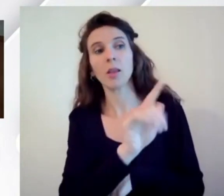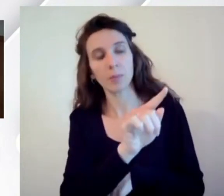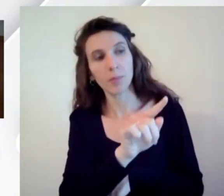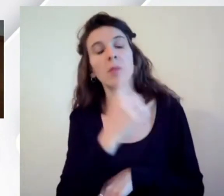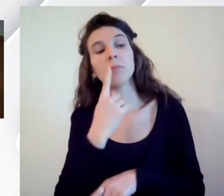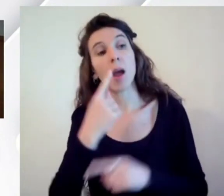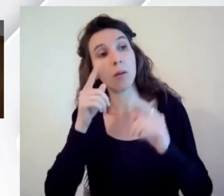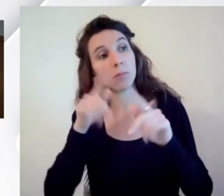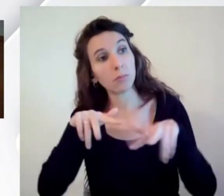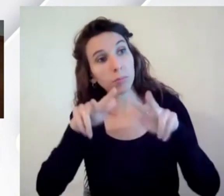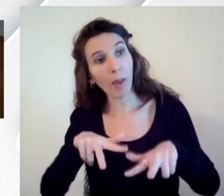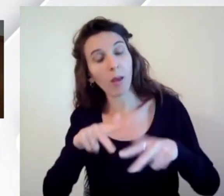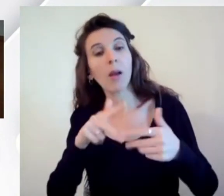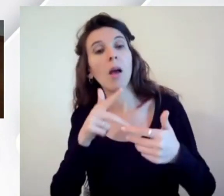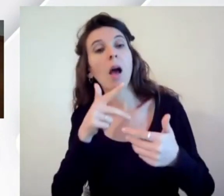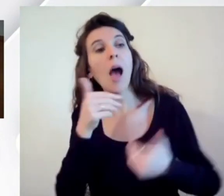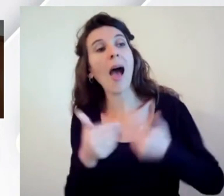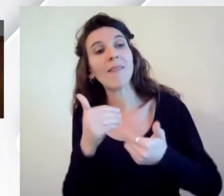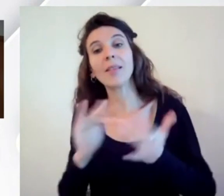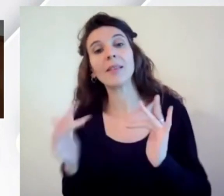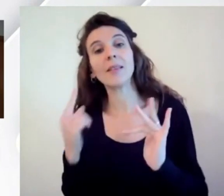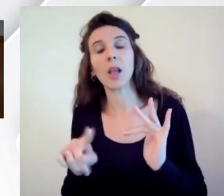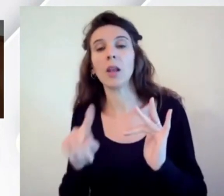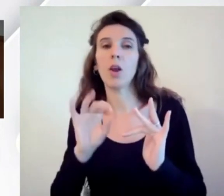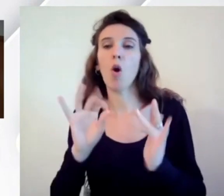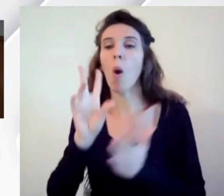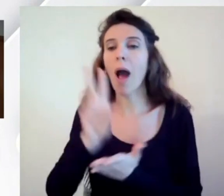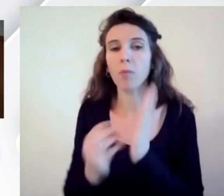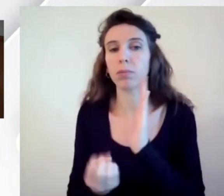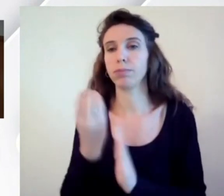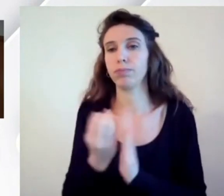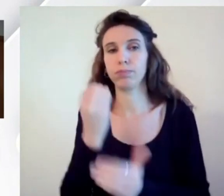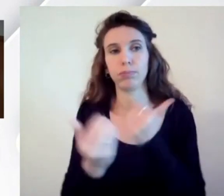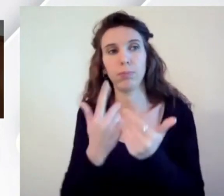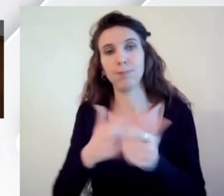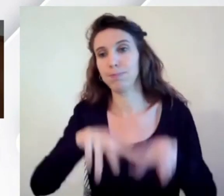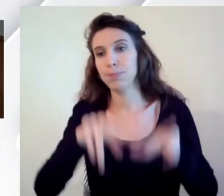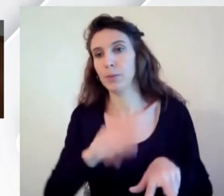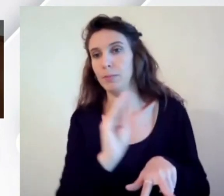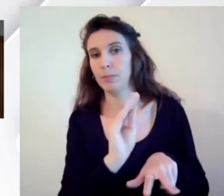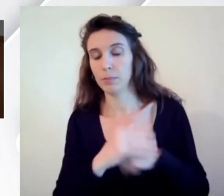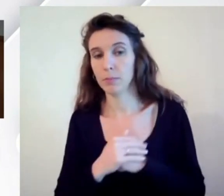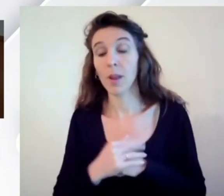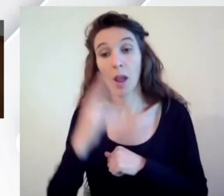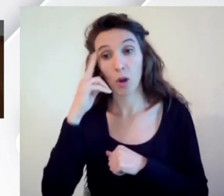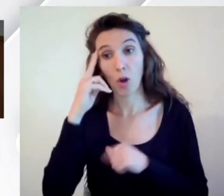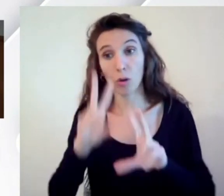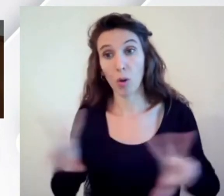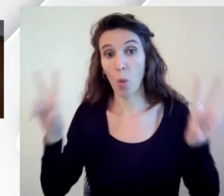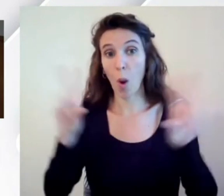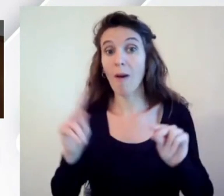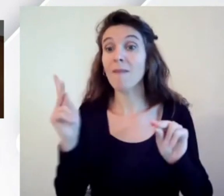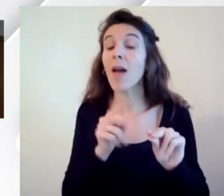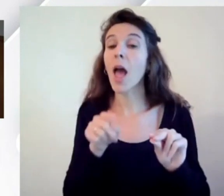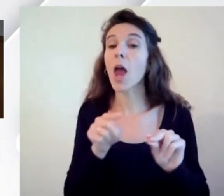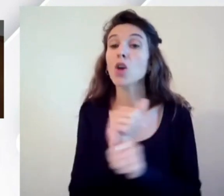alla realizzazione di siti web accessibili che ricordo ancora una volta non si tratta soltanto di